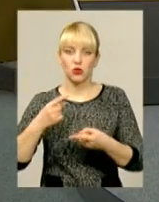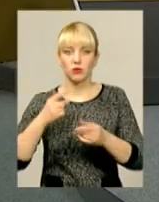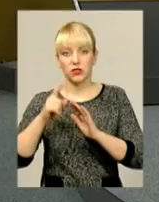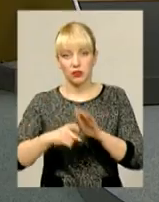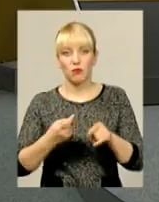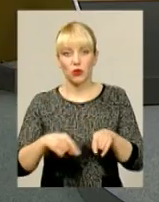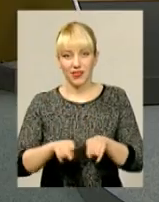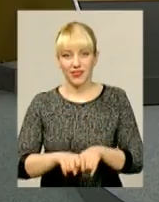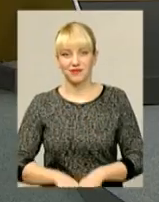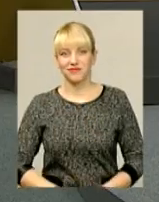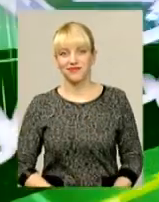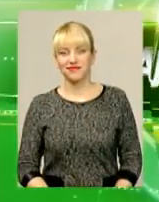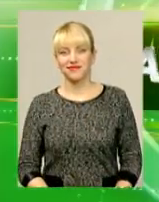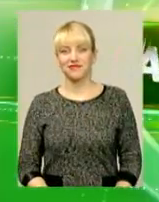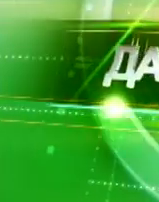дізнаєтесь про таке.